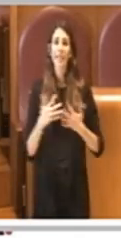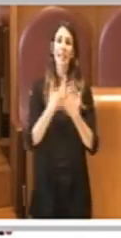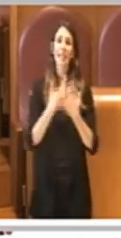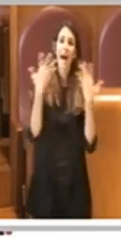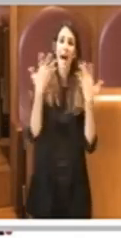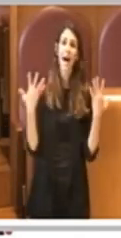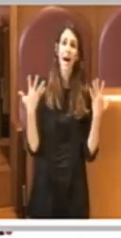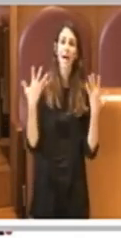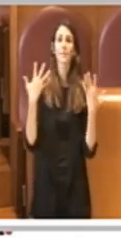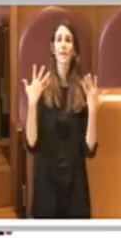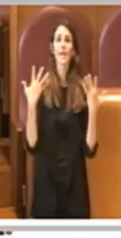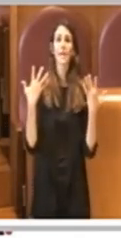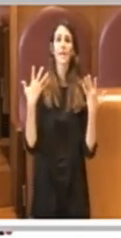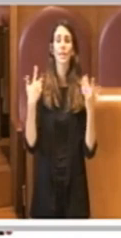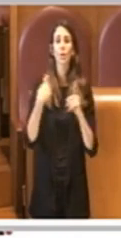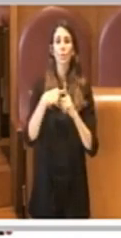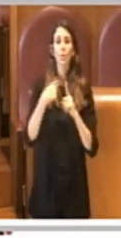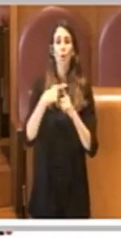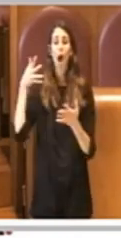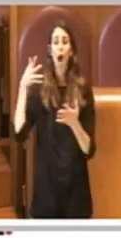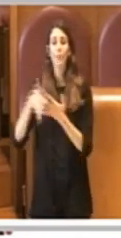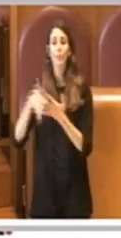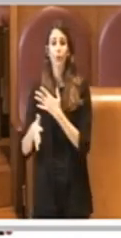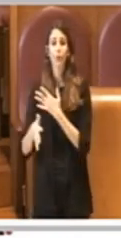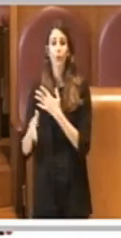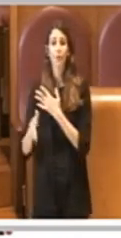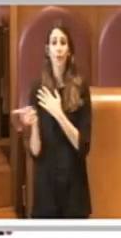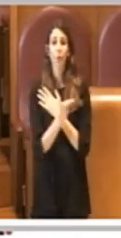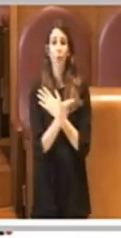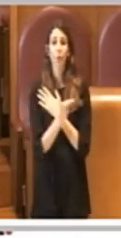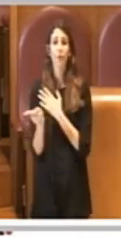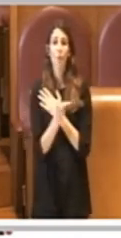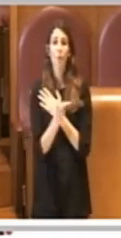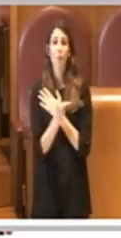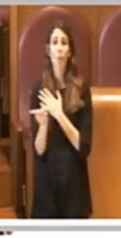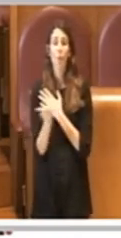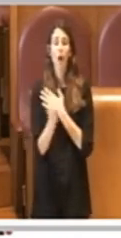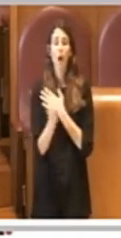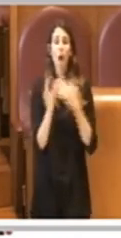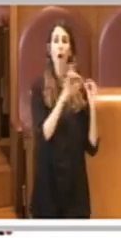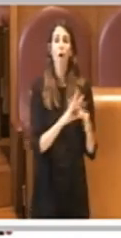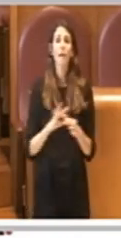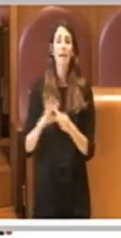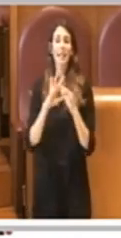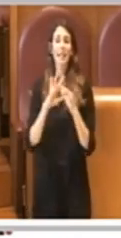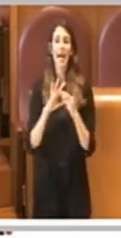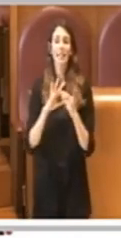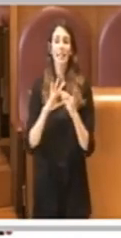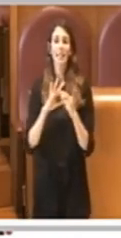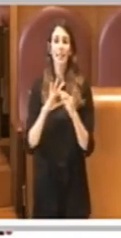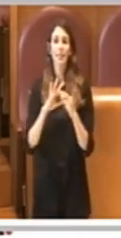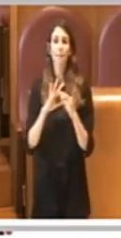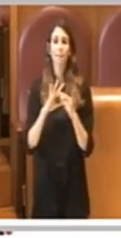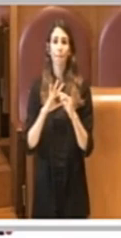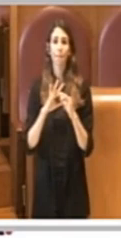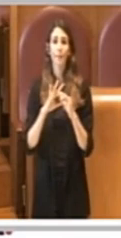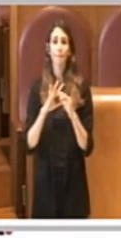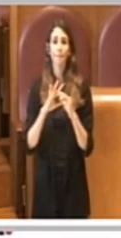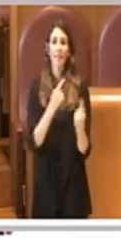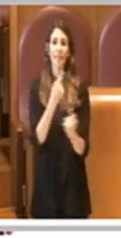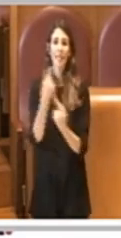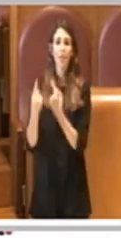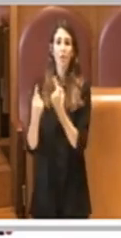approfondimenti per le circostanze che sono evidenziate nel corpo della